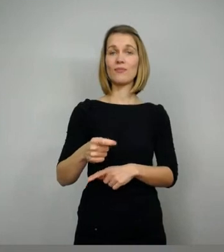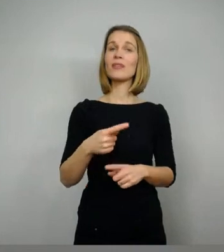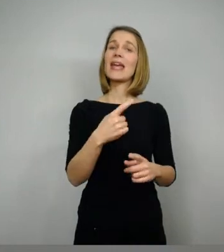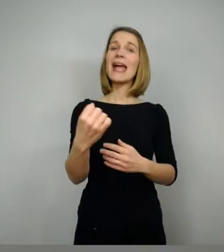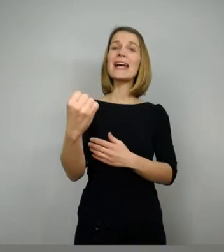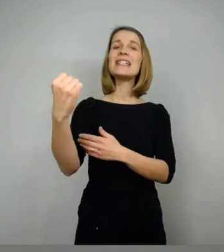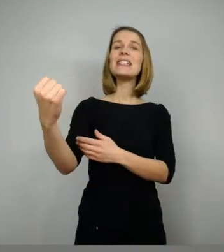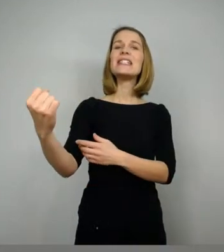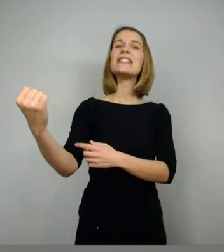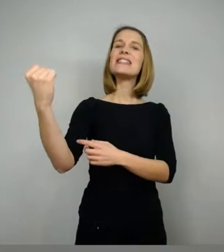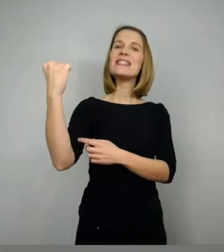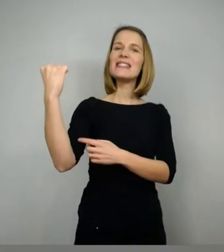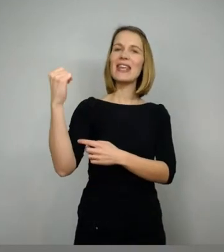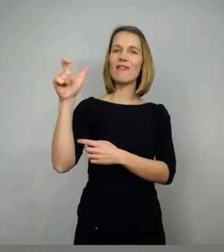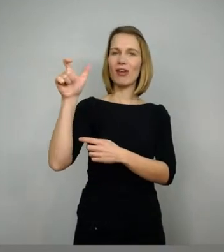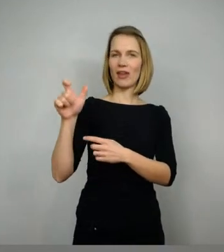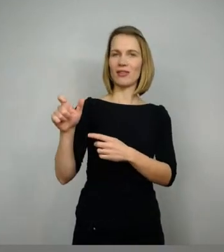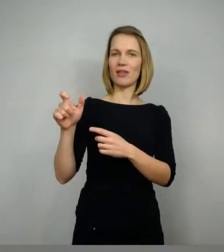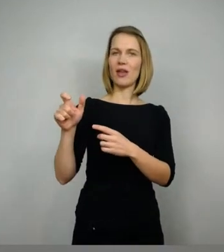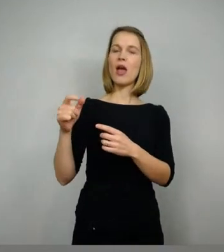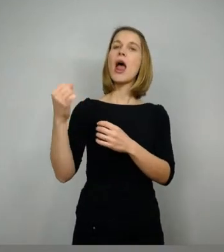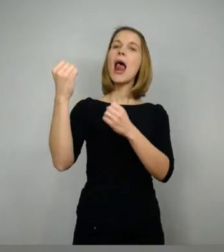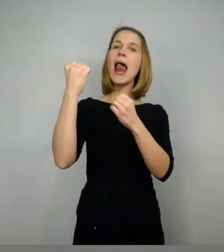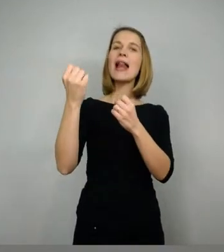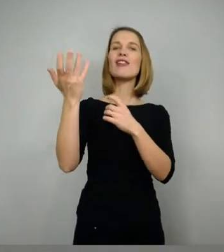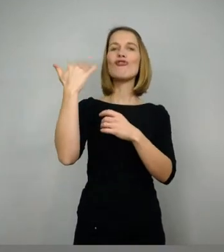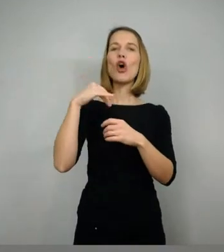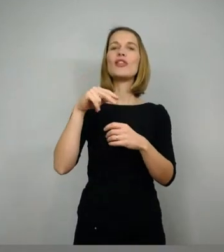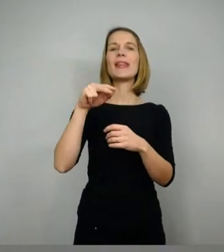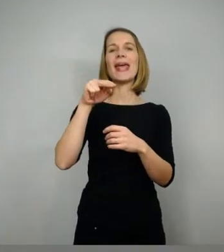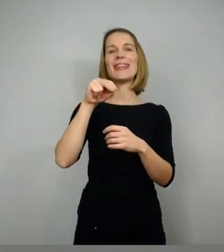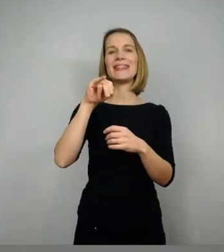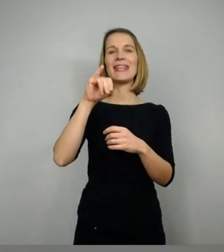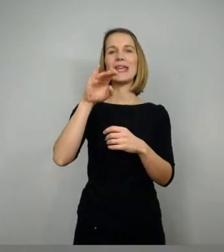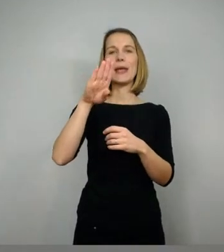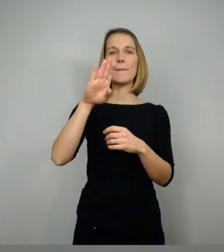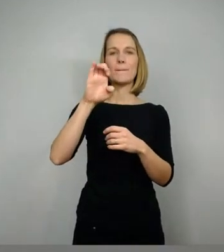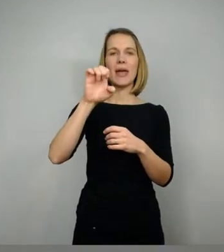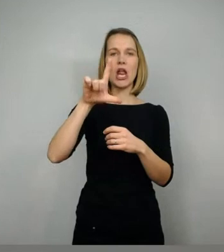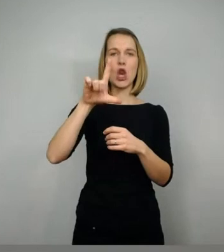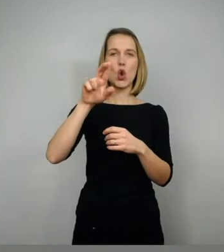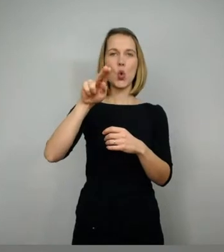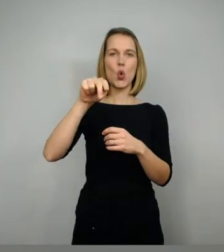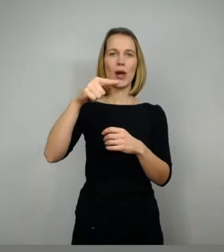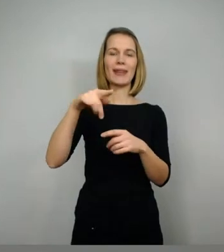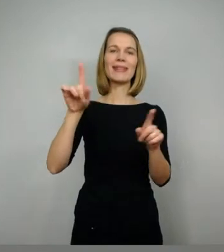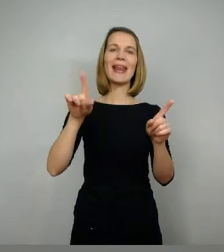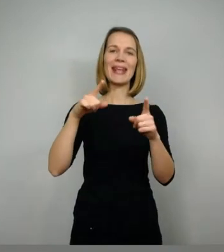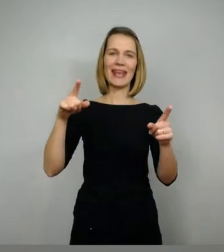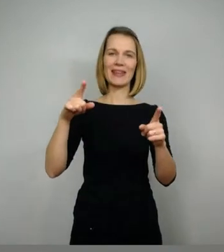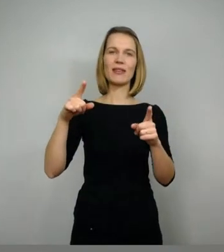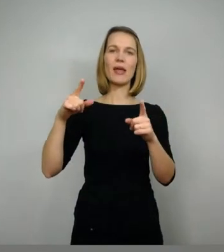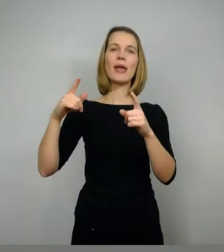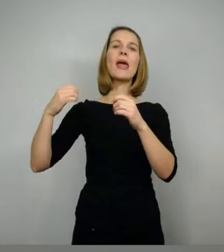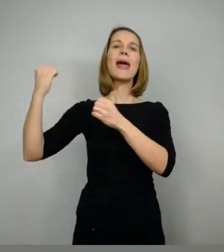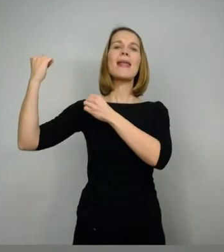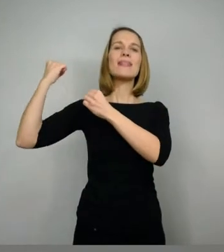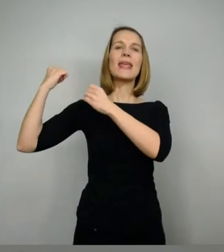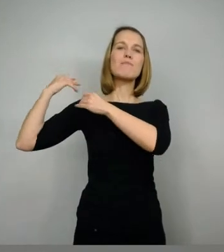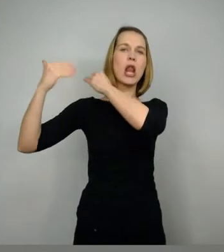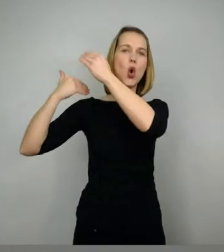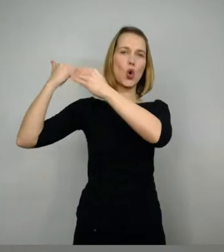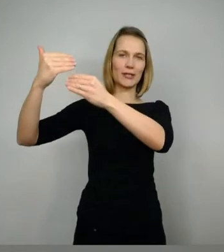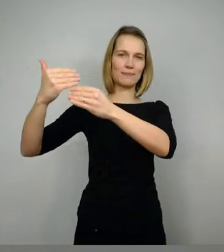-Lungen-Liedes. Ja, ich habe vorhin schon erwähnt, um 1200 ungefähr aufgeschrieben. Und vielleicht das